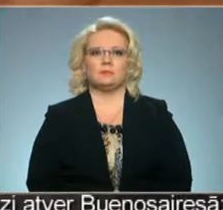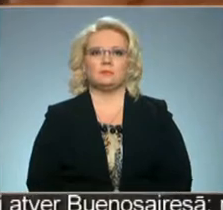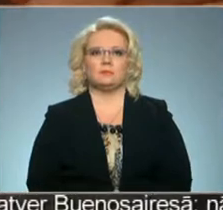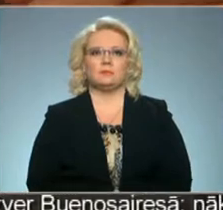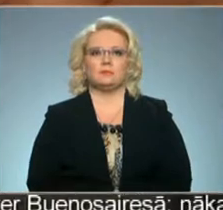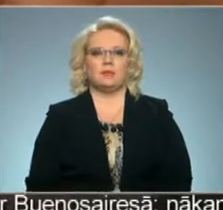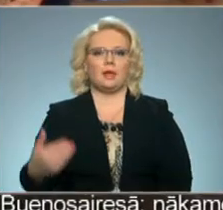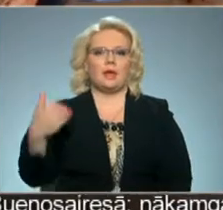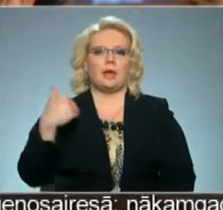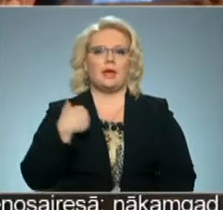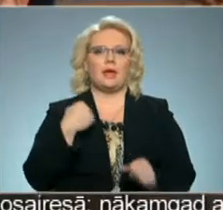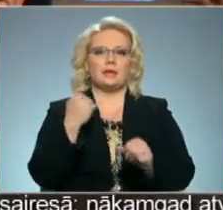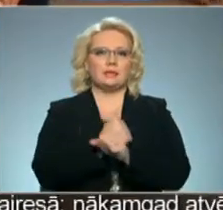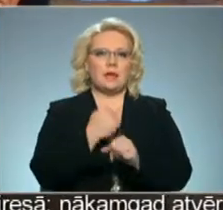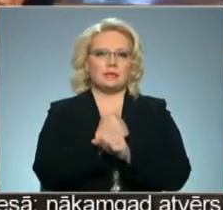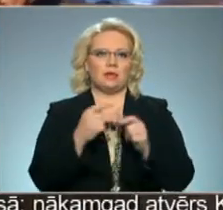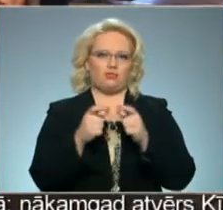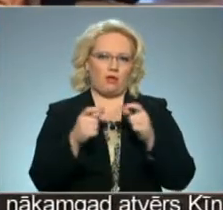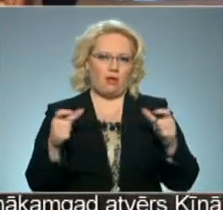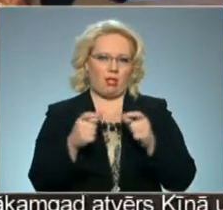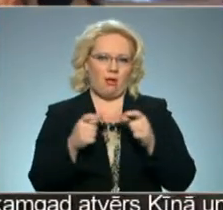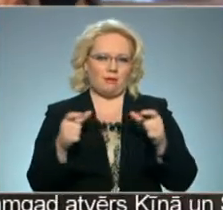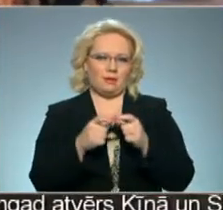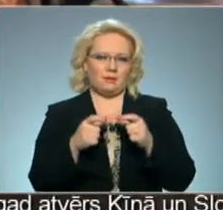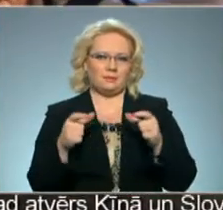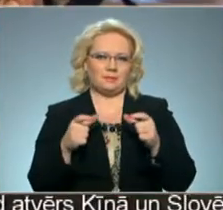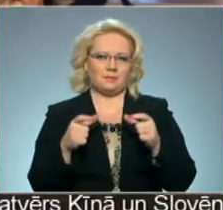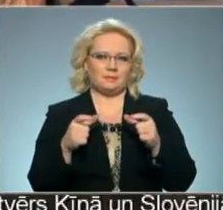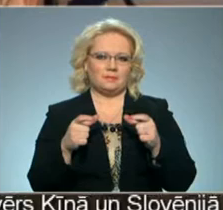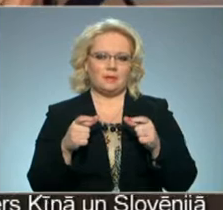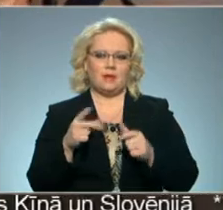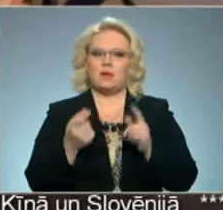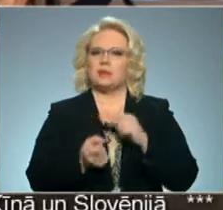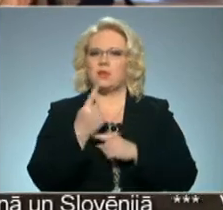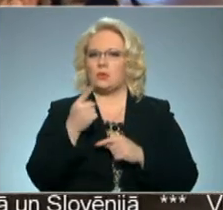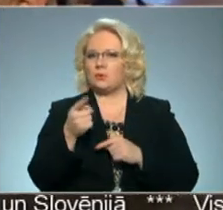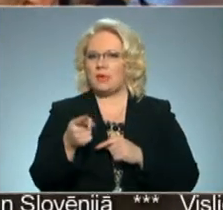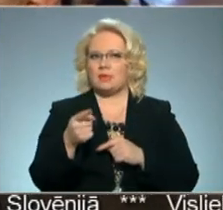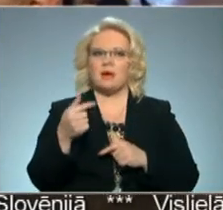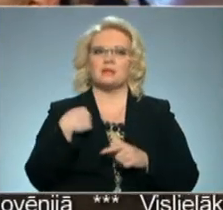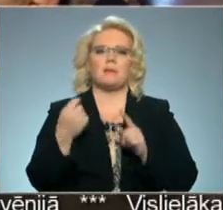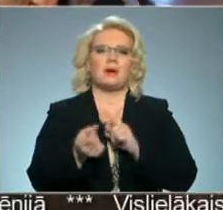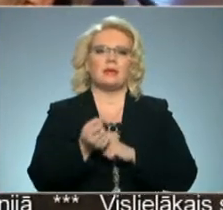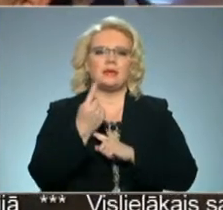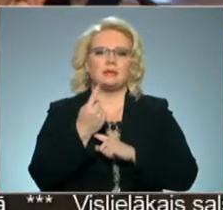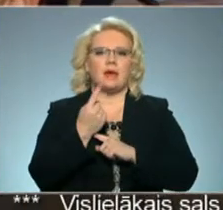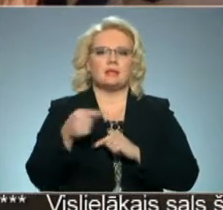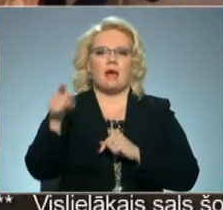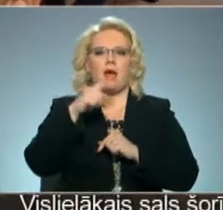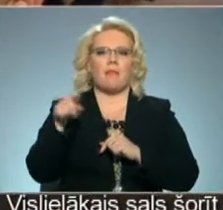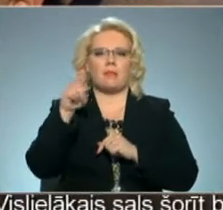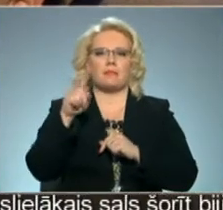Es taisīju šokolāde. Kas tev sanāca? Man sanāca āplīts formiņa.